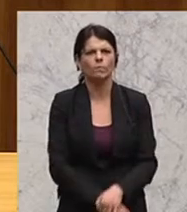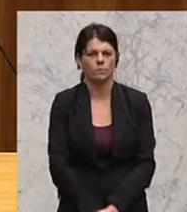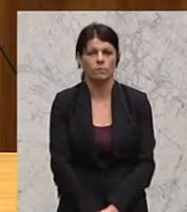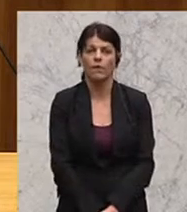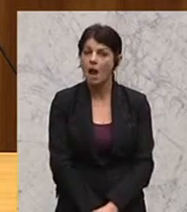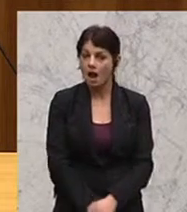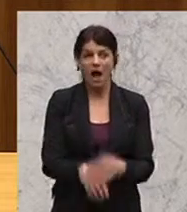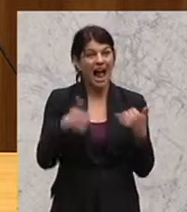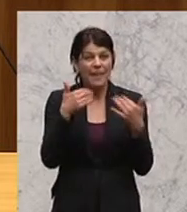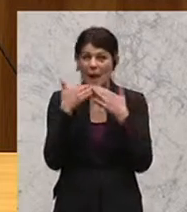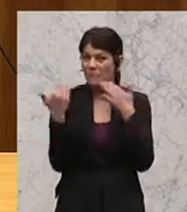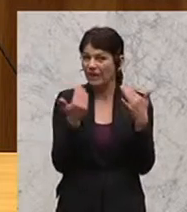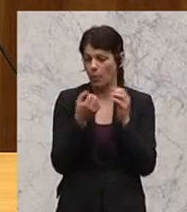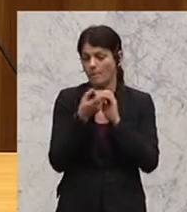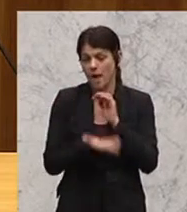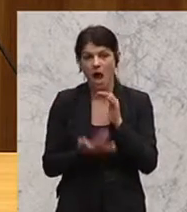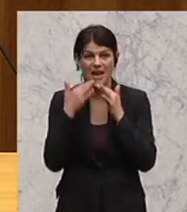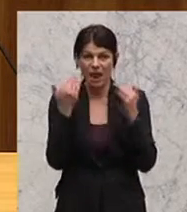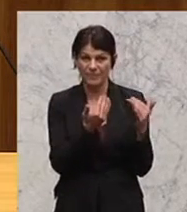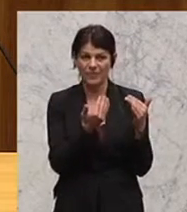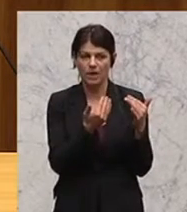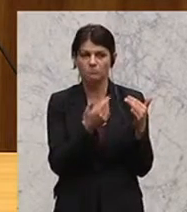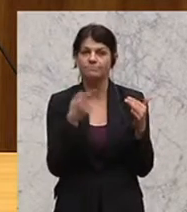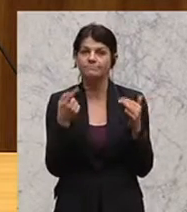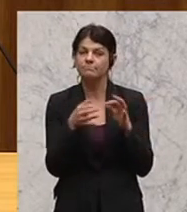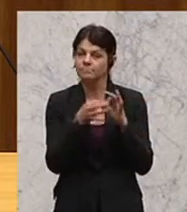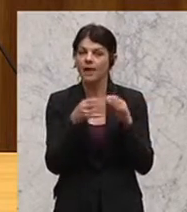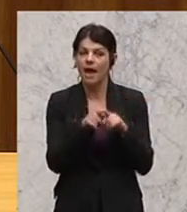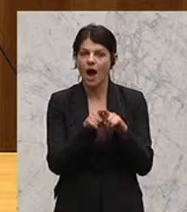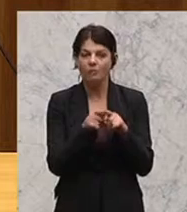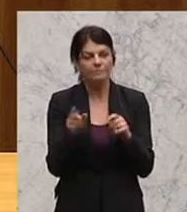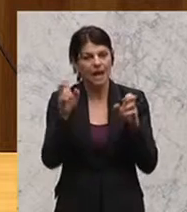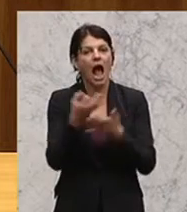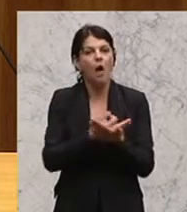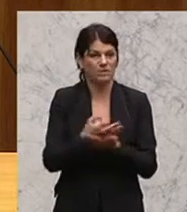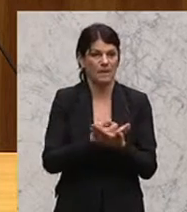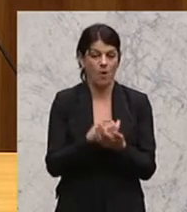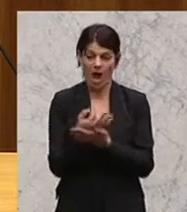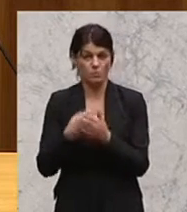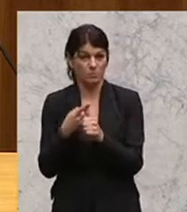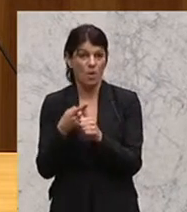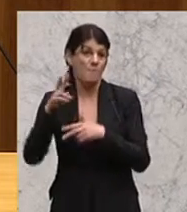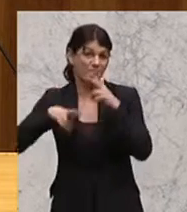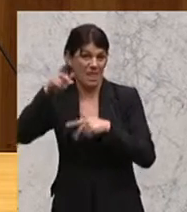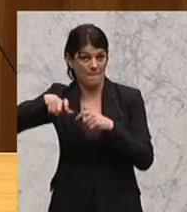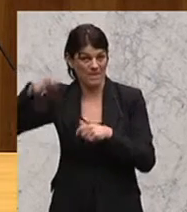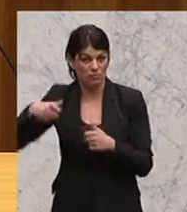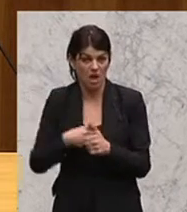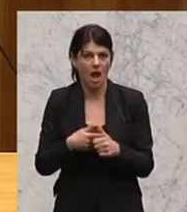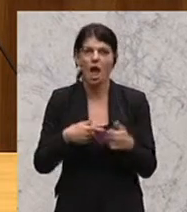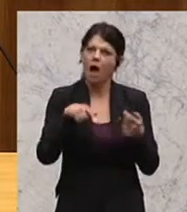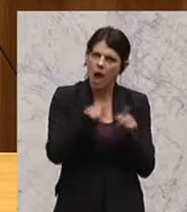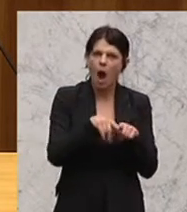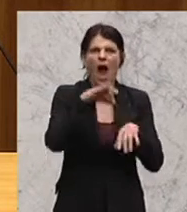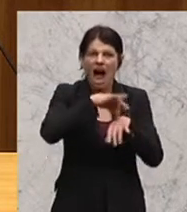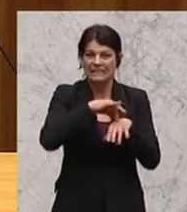Eine der Empfehlungen oder mehrere der Empfehlungen betreffen auch die Ausbildung, die Ausbildung einerseits des Pflegepersonals, aber auch in